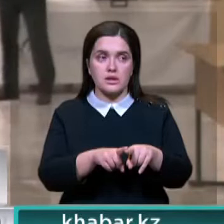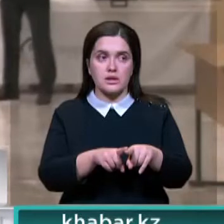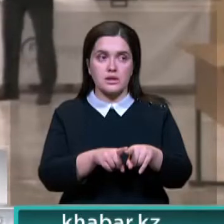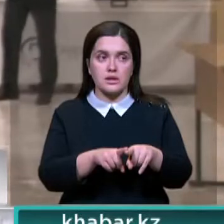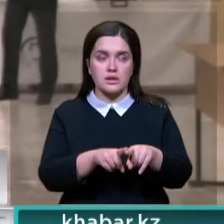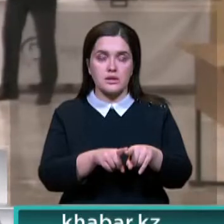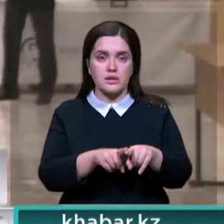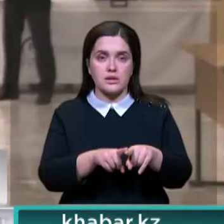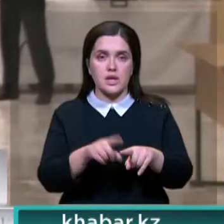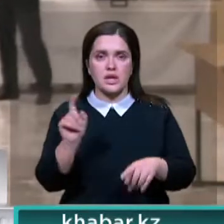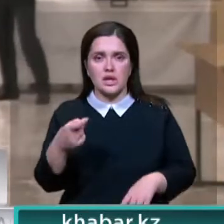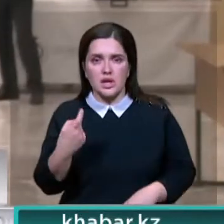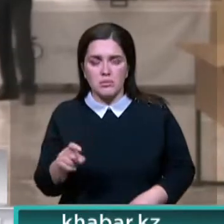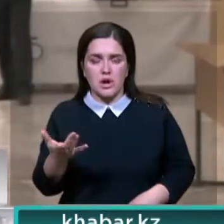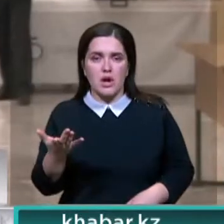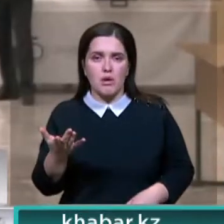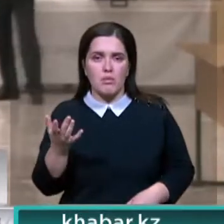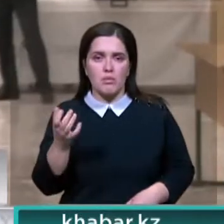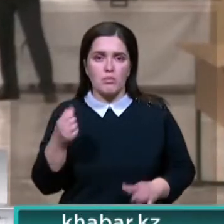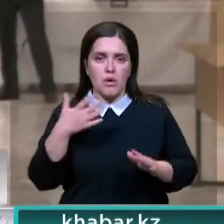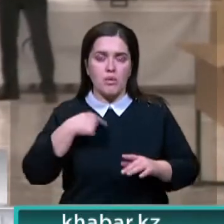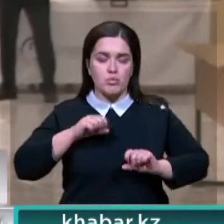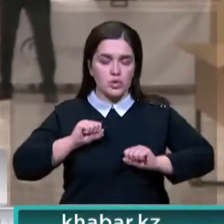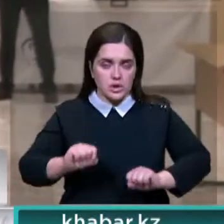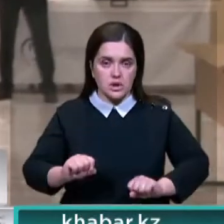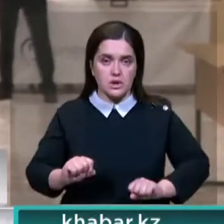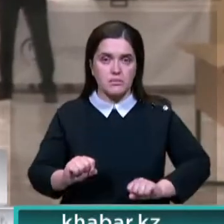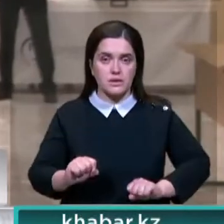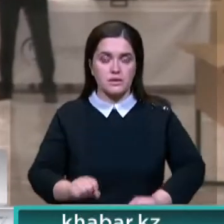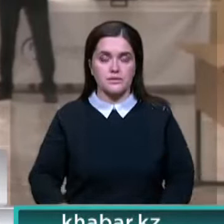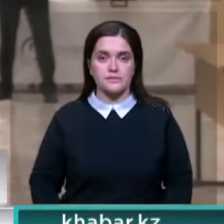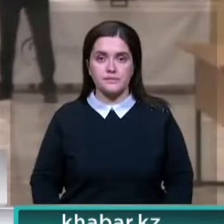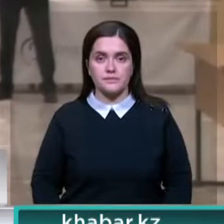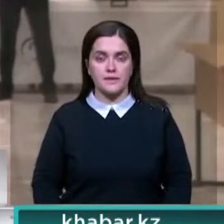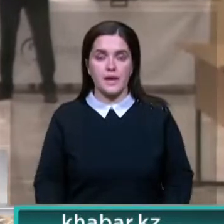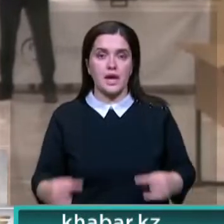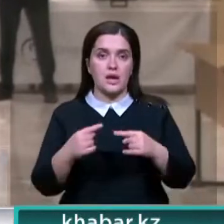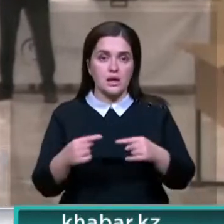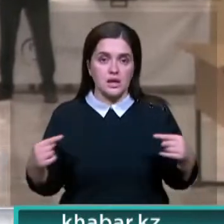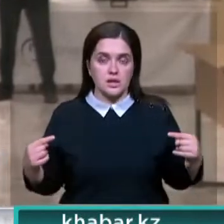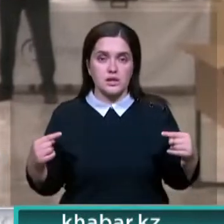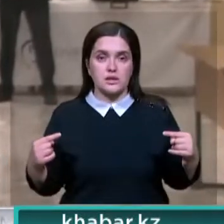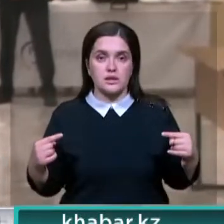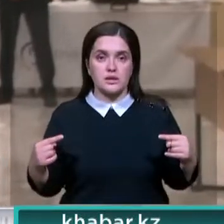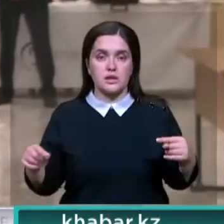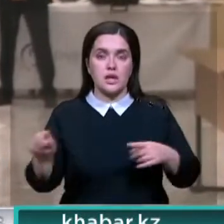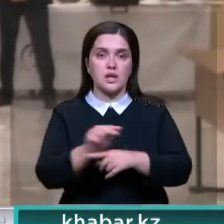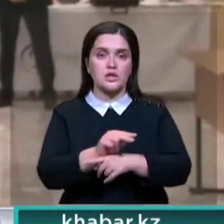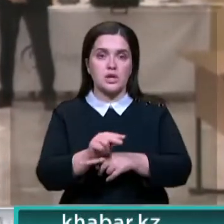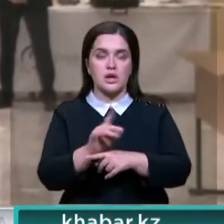таргетные терапии, химиотерапии и иммунотерапии. То есть различные аспекты лечения